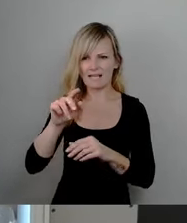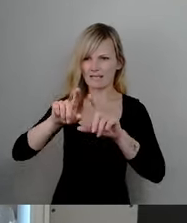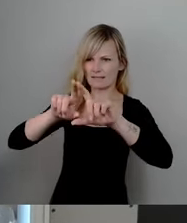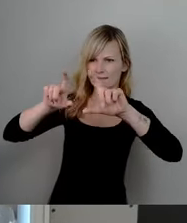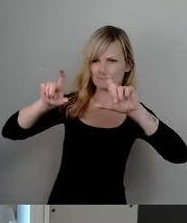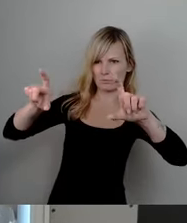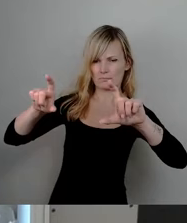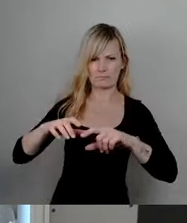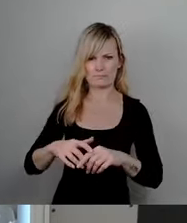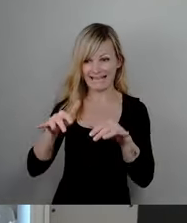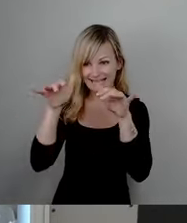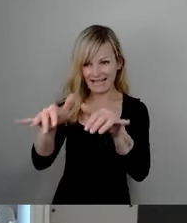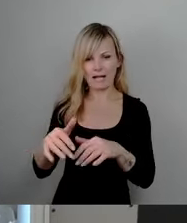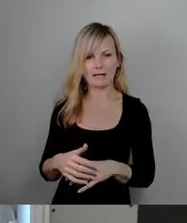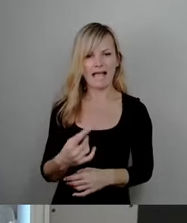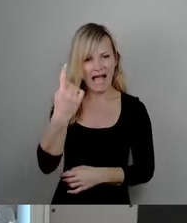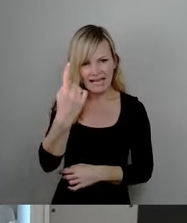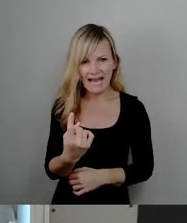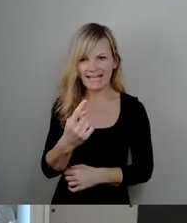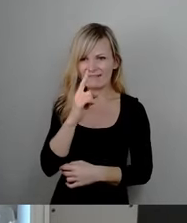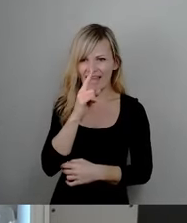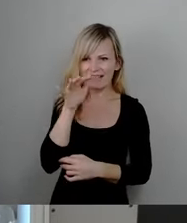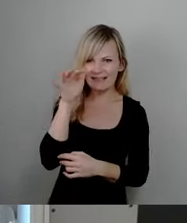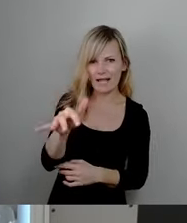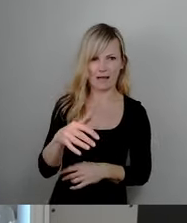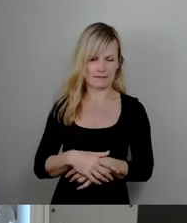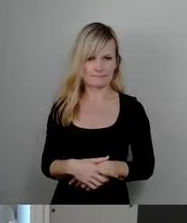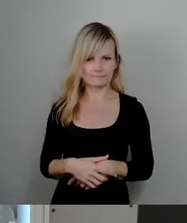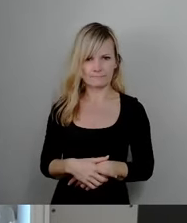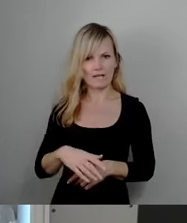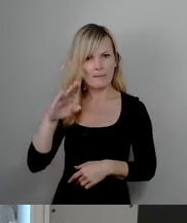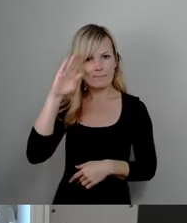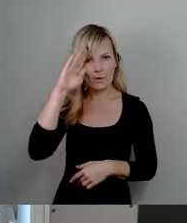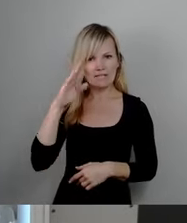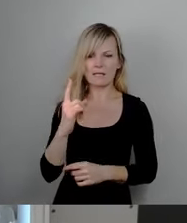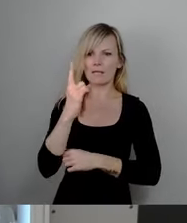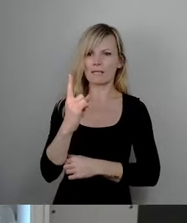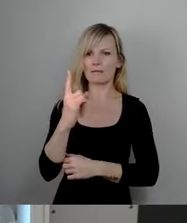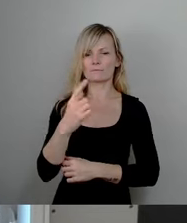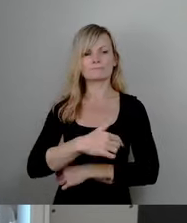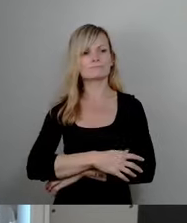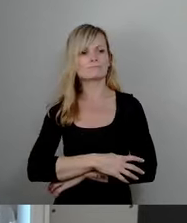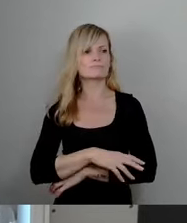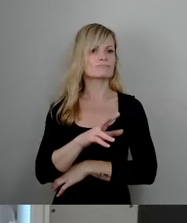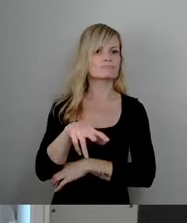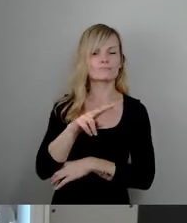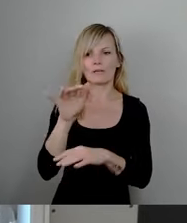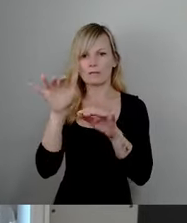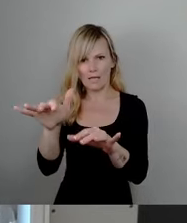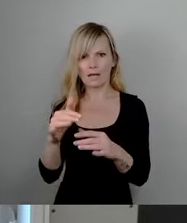Stelle, wo sich Polizei aufhält und wo Anzeigen entgegengenommen werden können, nicht nur dem